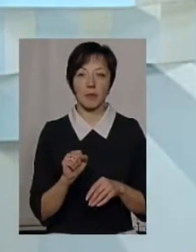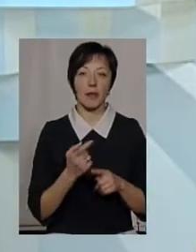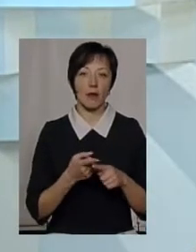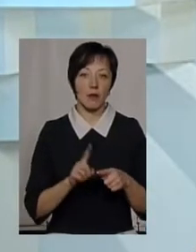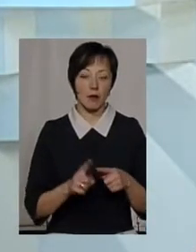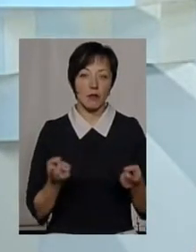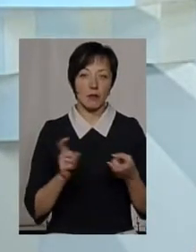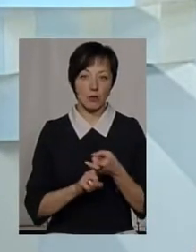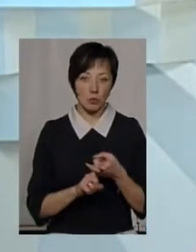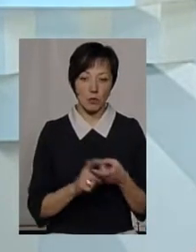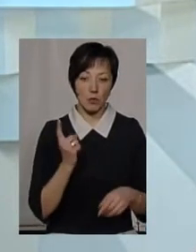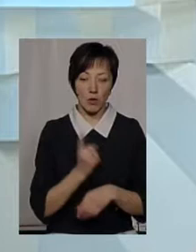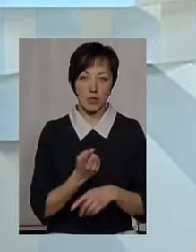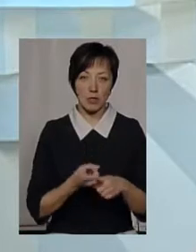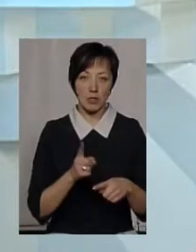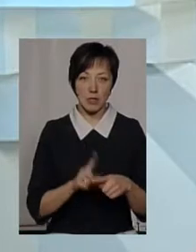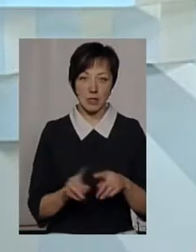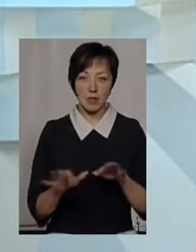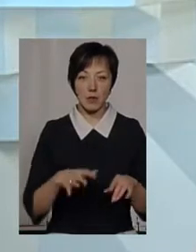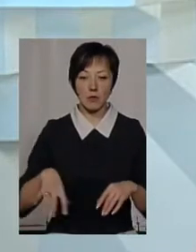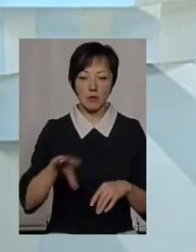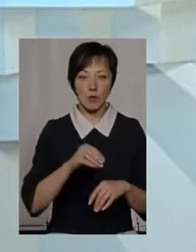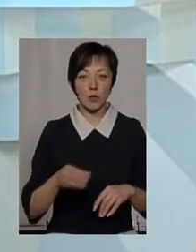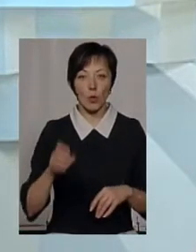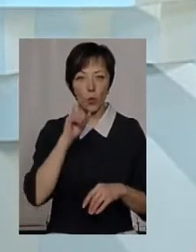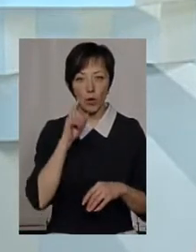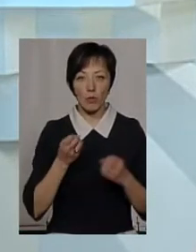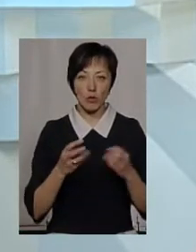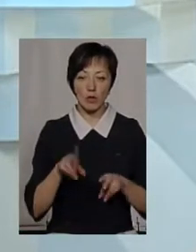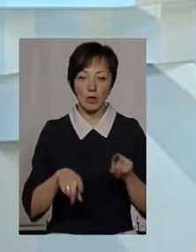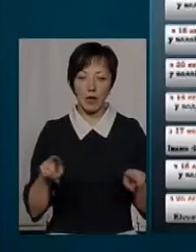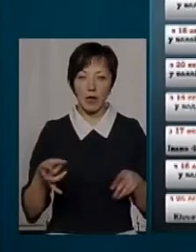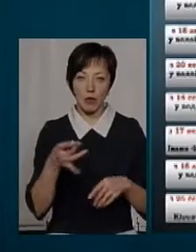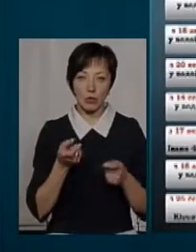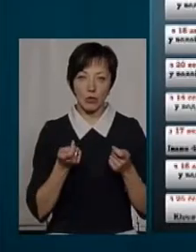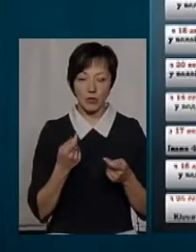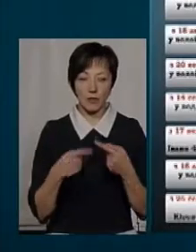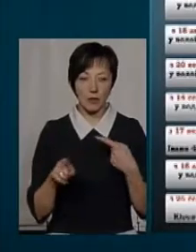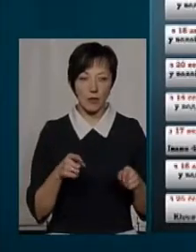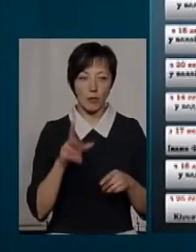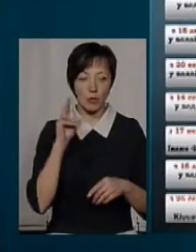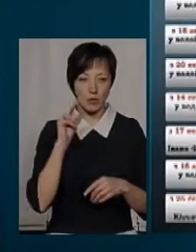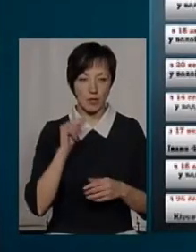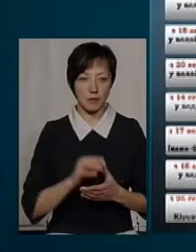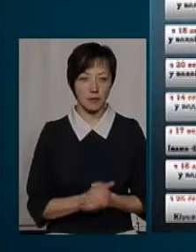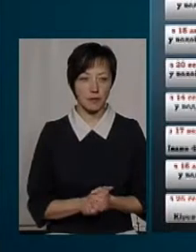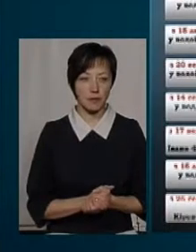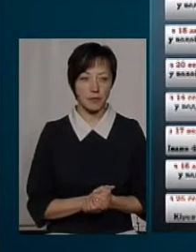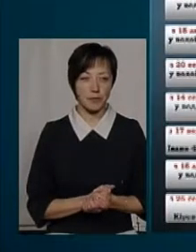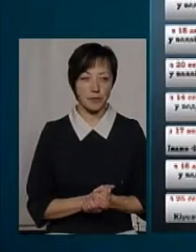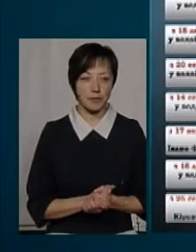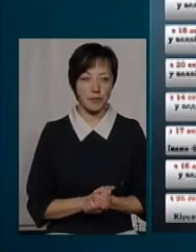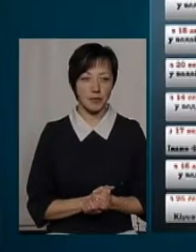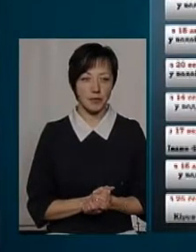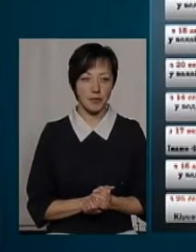іскусстві ми накладемо заборону. Ця заборона діє по всій Україні, просто в деяких регіонах вона чуть-чуть різняється по числам. А от